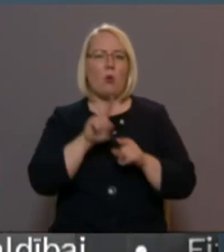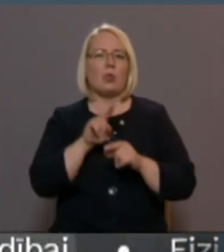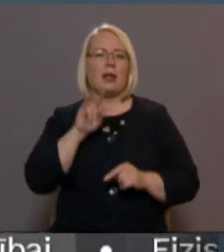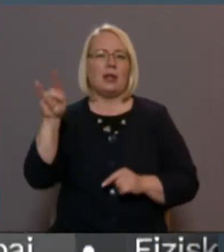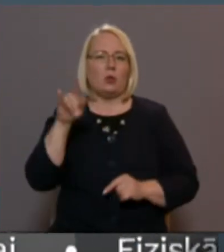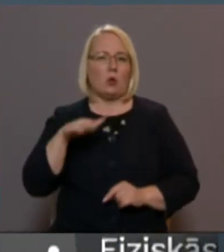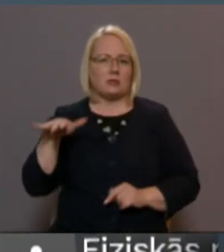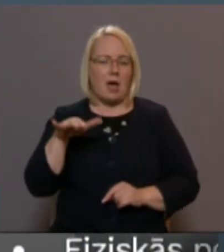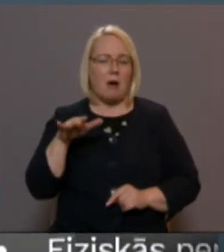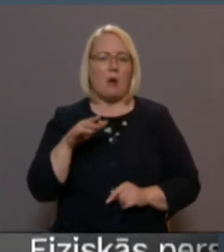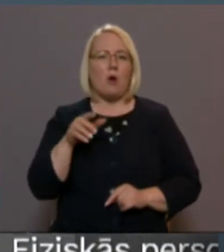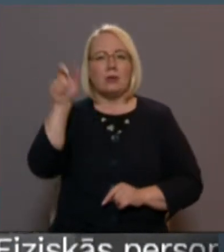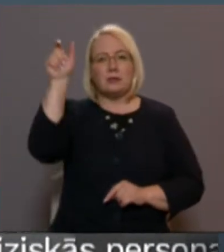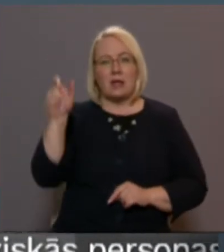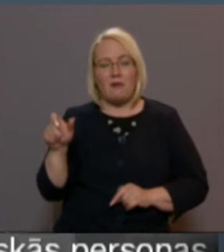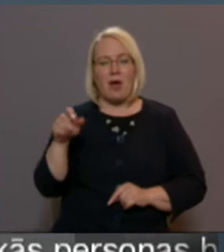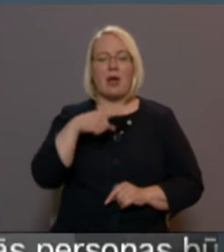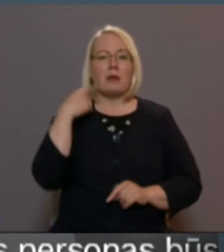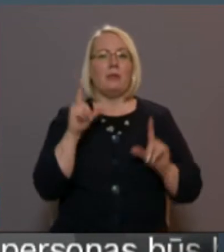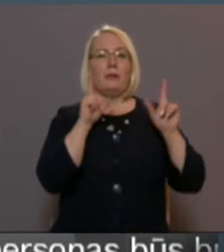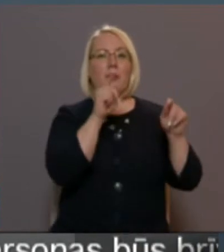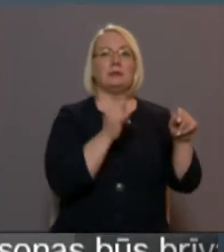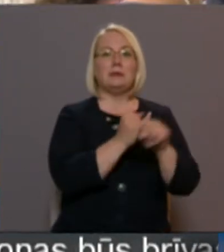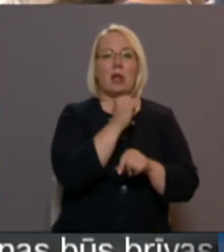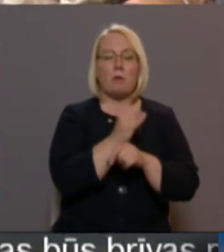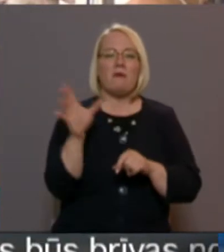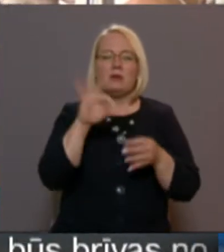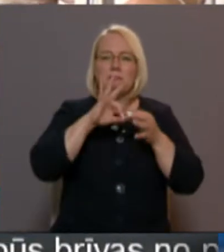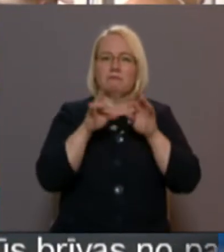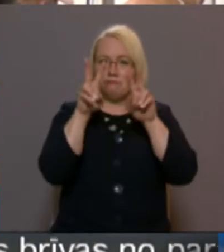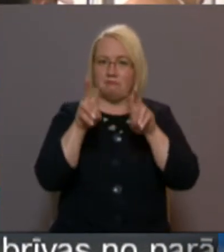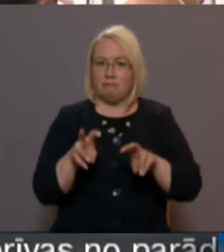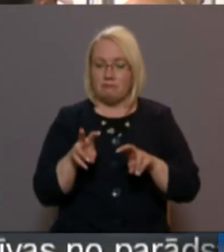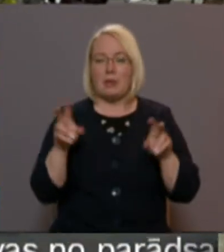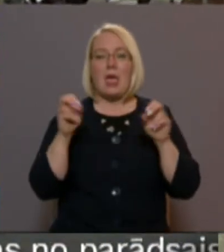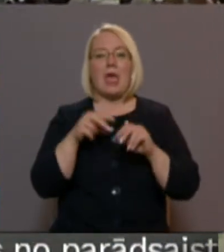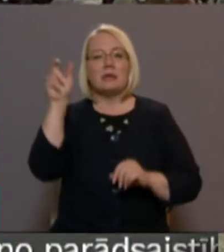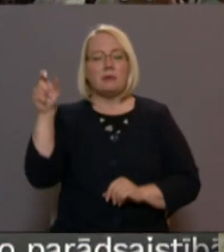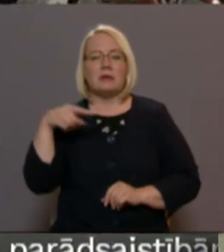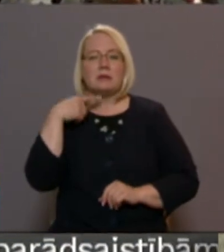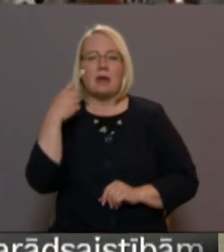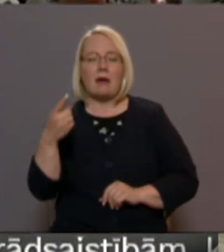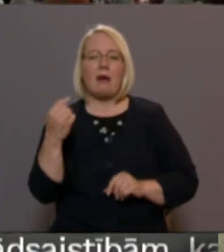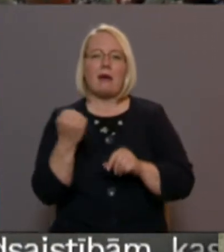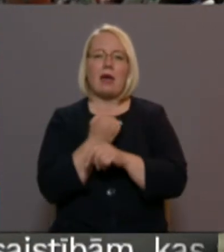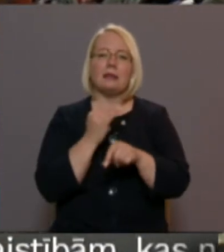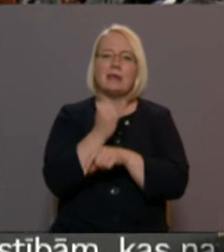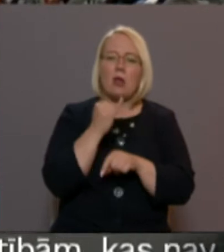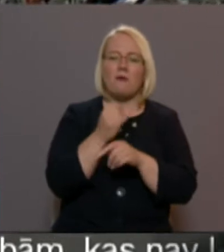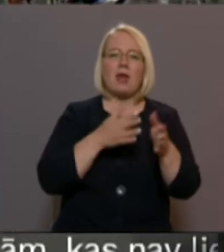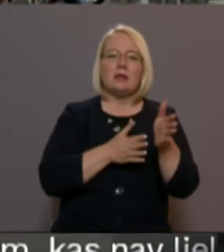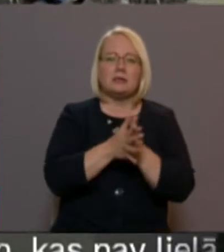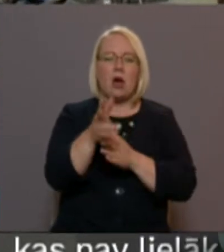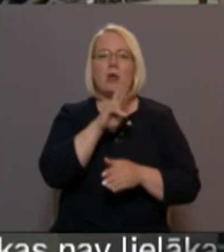Ceļotājam pirms došanās ceļās šis viss ir jāizpēta. Eksperti aicina gan ceļojumiem, gan tranzītam neizvēlēties